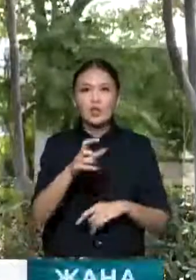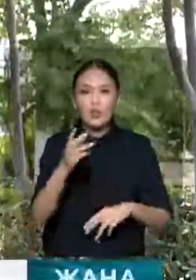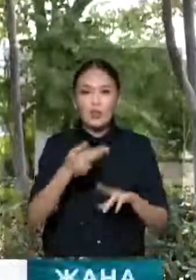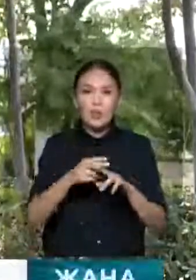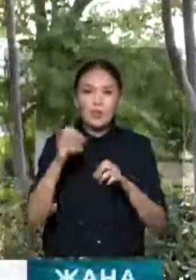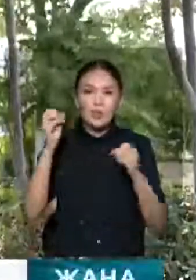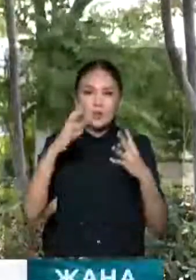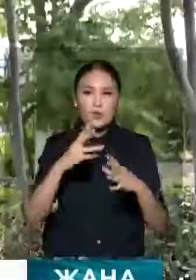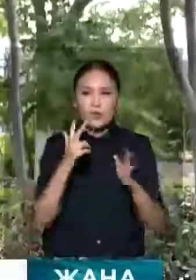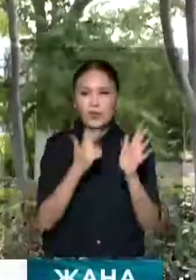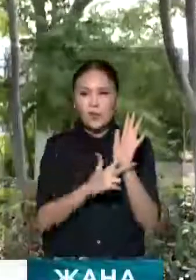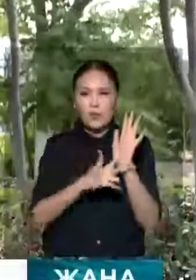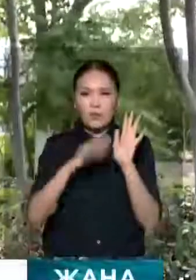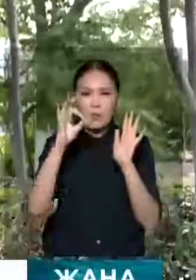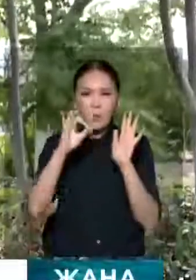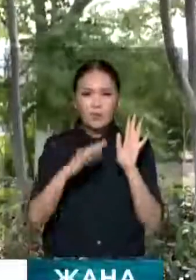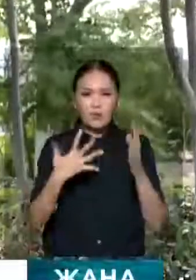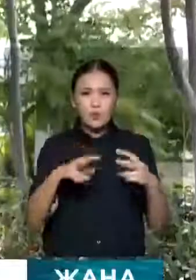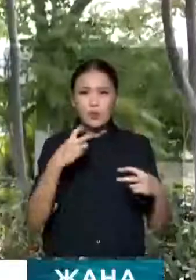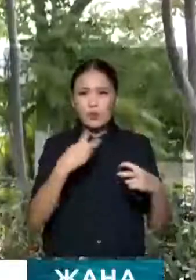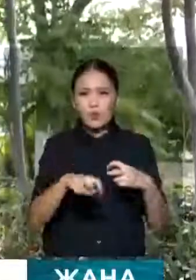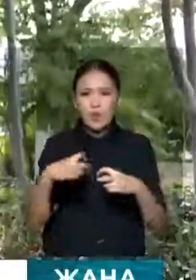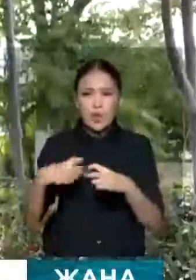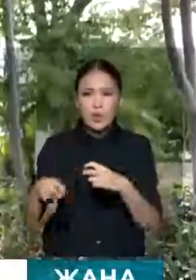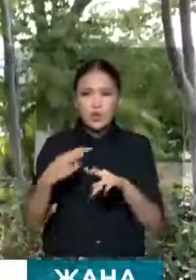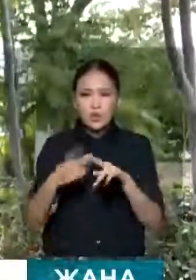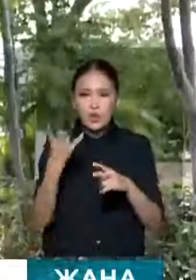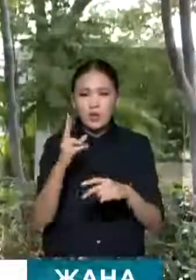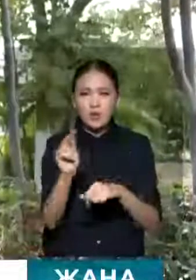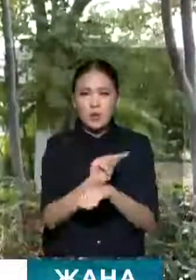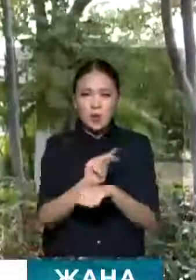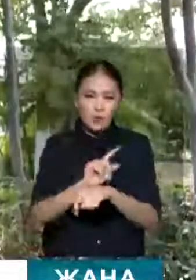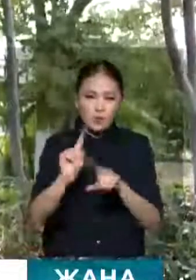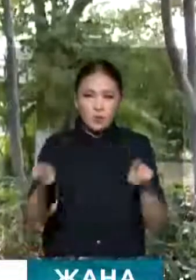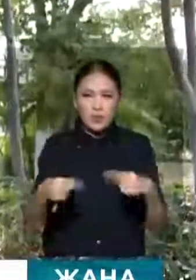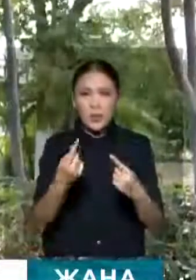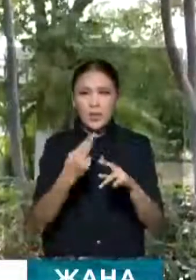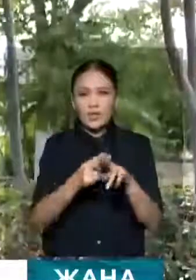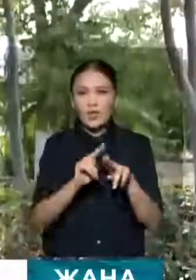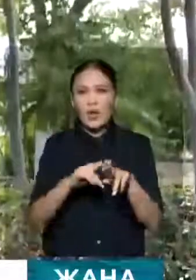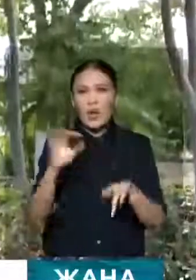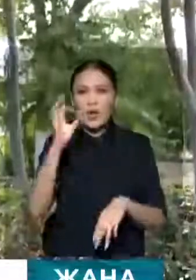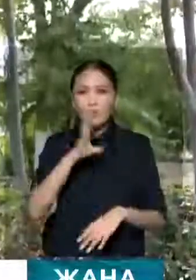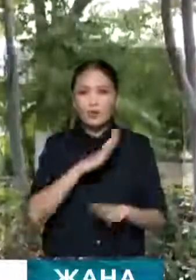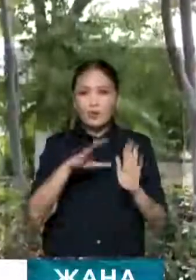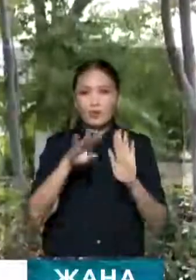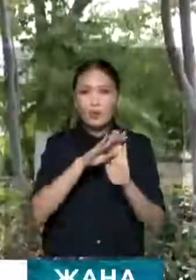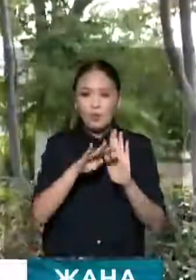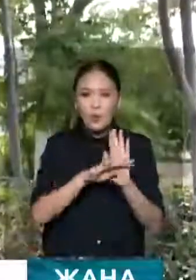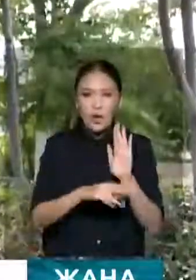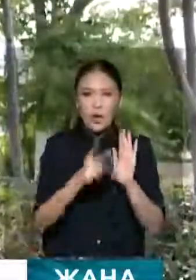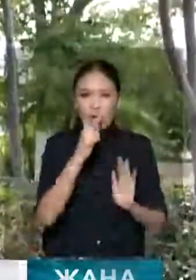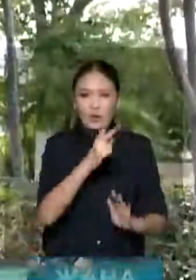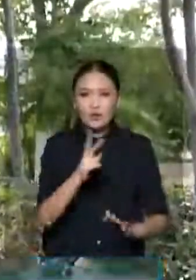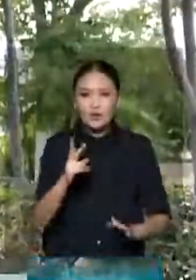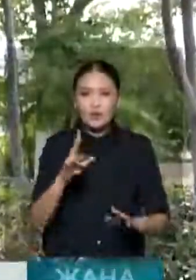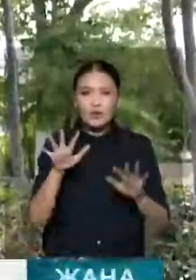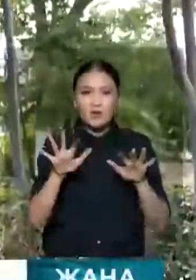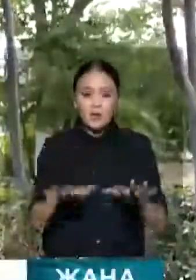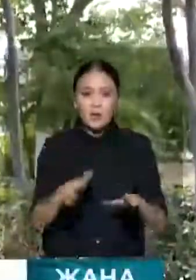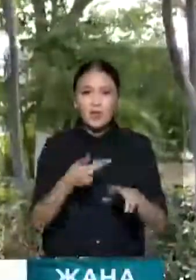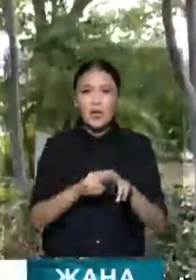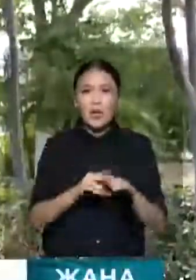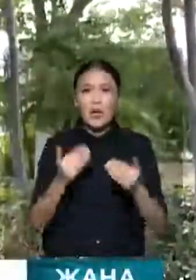80%-ның тозығы жеткен жаңғырту жұмыстарын қажет етеді. Осы мақсатта өңірде жоба жасақталып мердігер мекеме анықталған